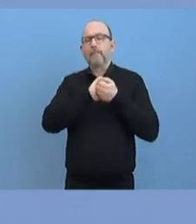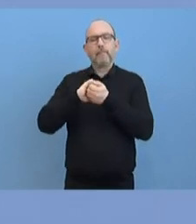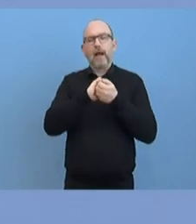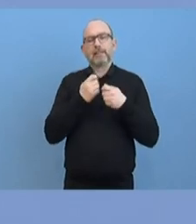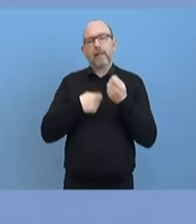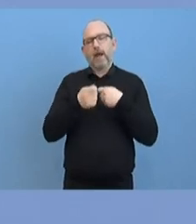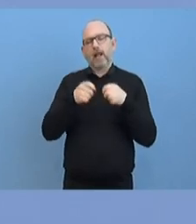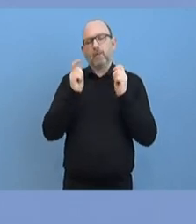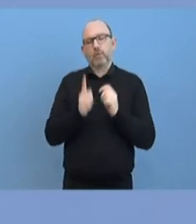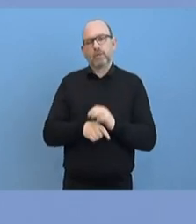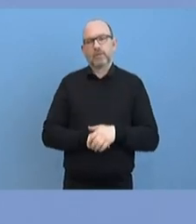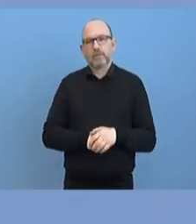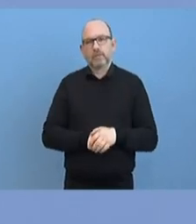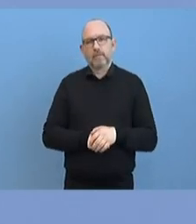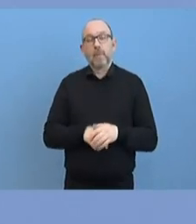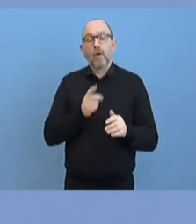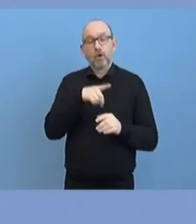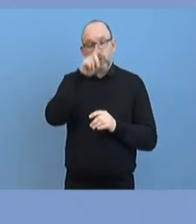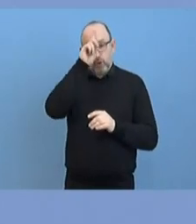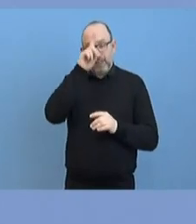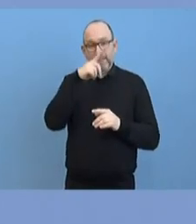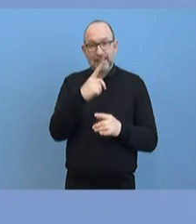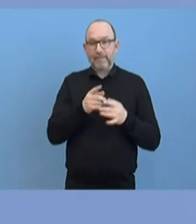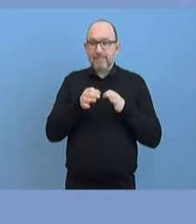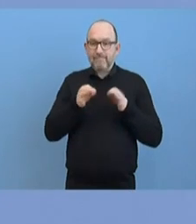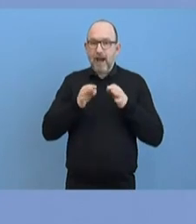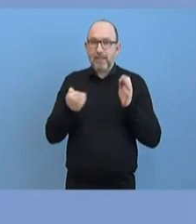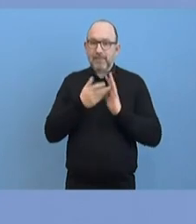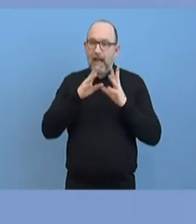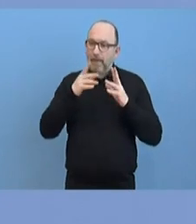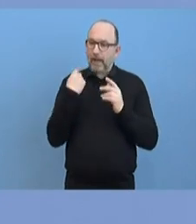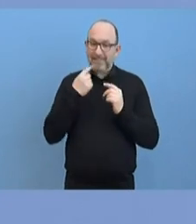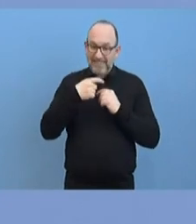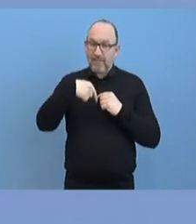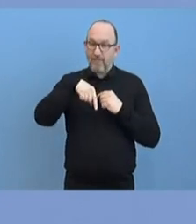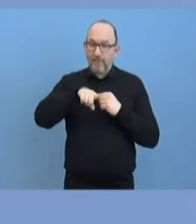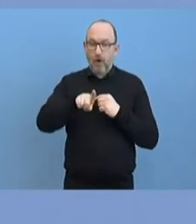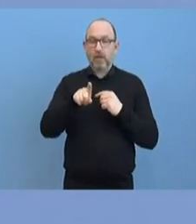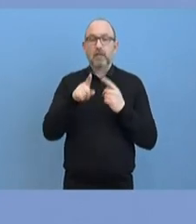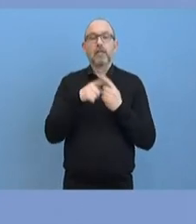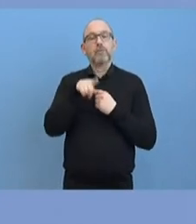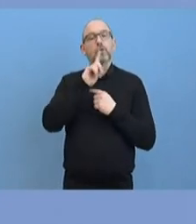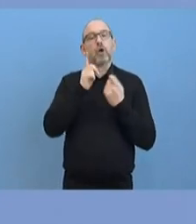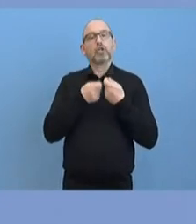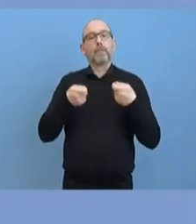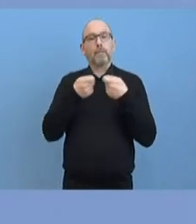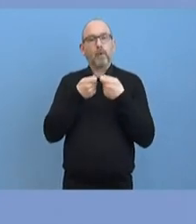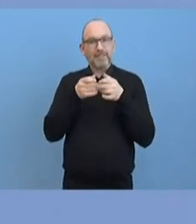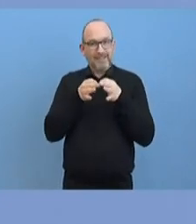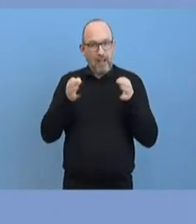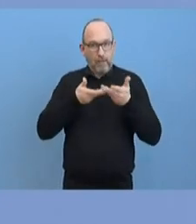Deutschland leistet mit dem gewaltigen Maßnahmenpaket, das jetzt in dieser Woche im Deutschen Bundestag beraten wird